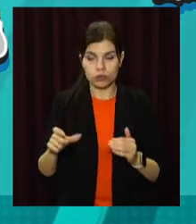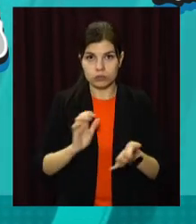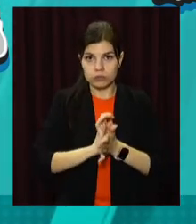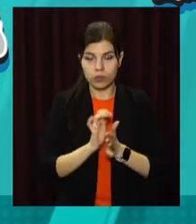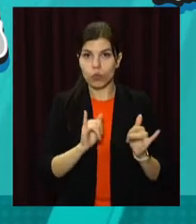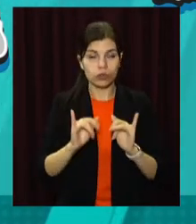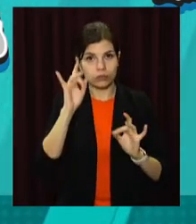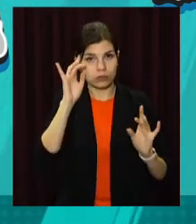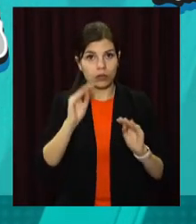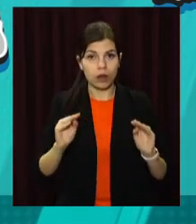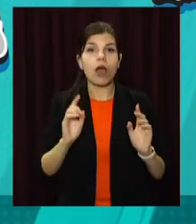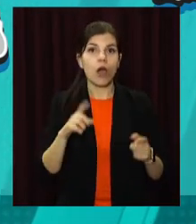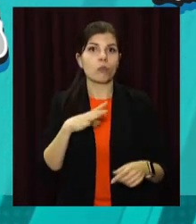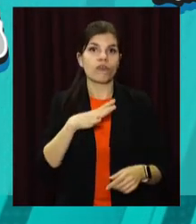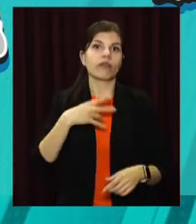хворих.